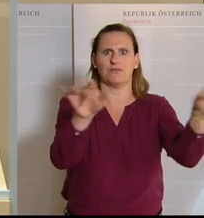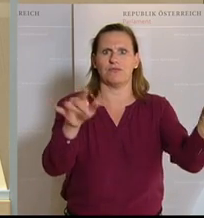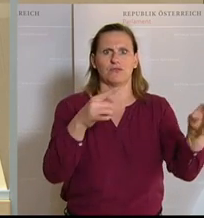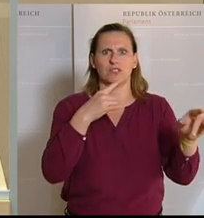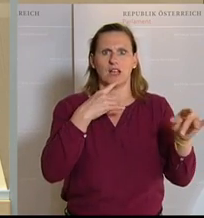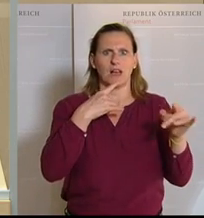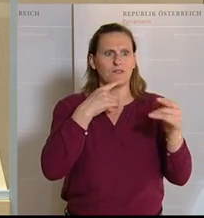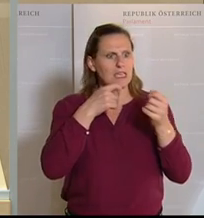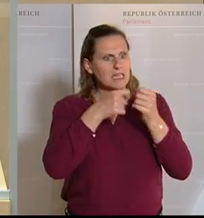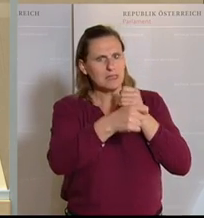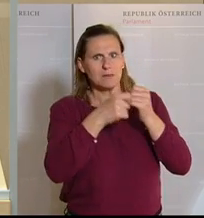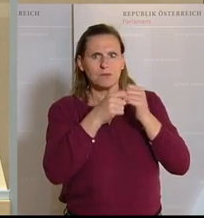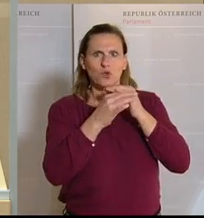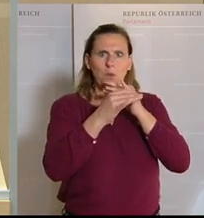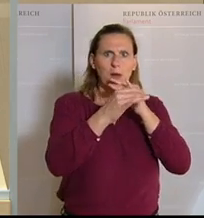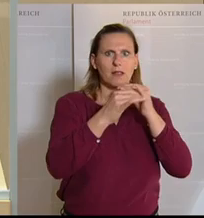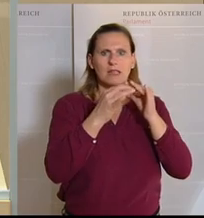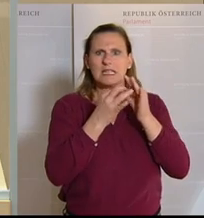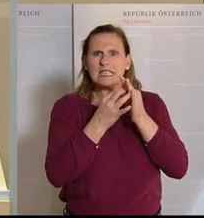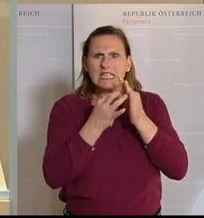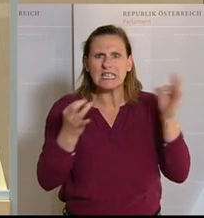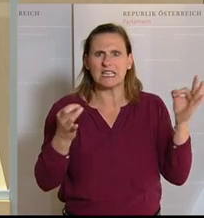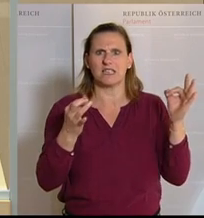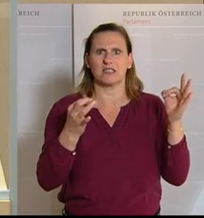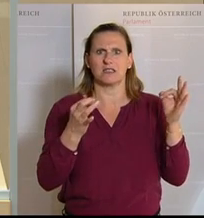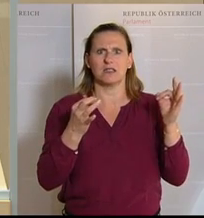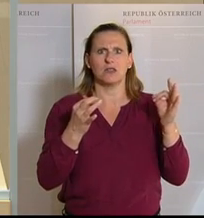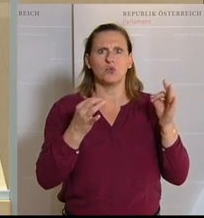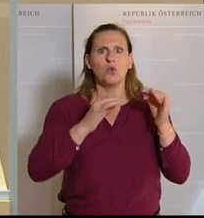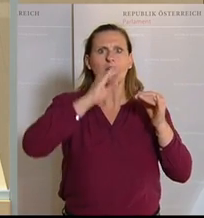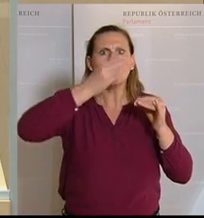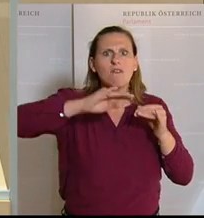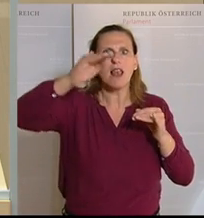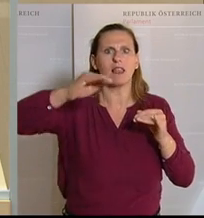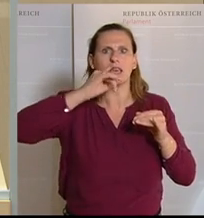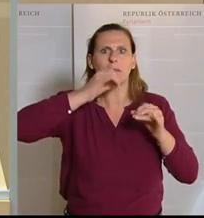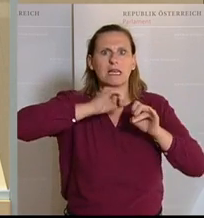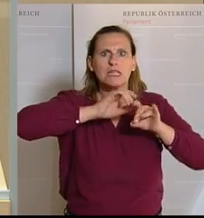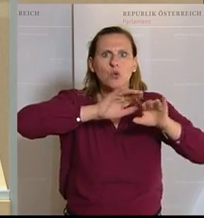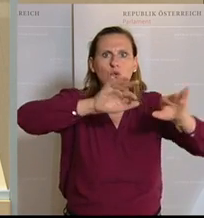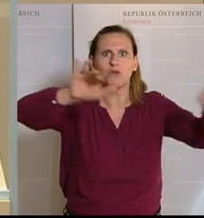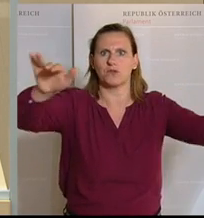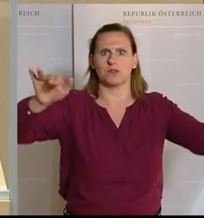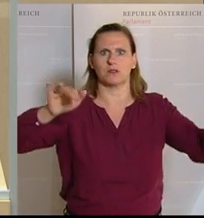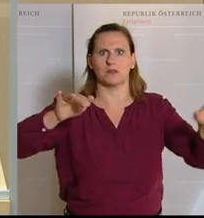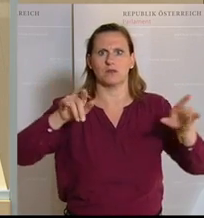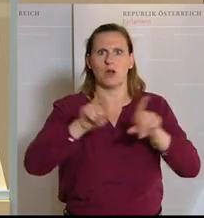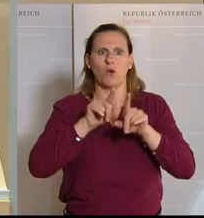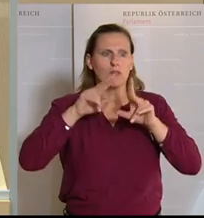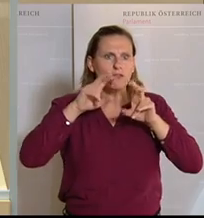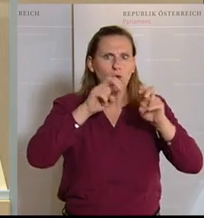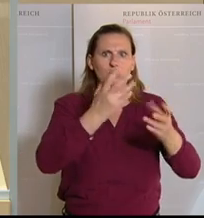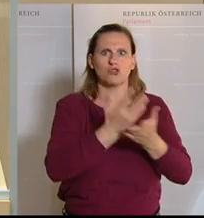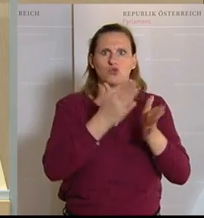aus Blasinstrumenten kommt so gut wie keine Luft, sondern Schallwellen. Das bestätigt auch ein Klang und Instrumentenforscher der